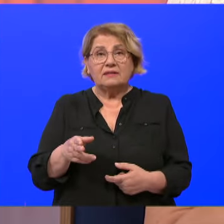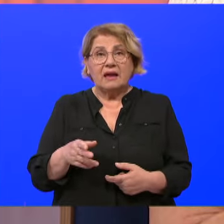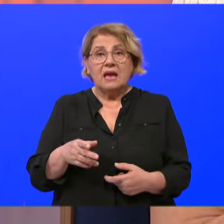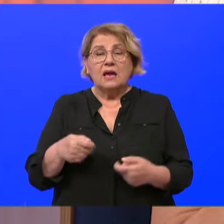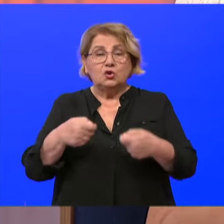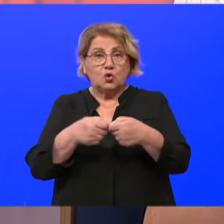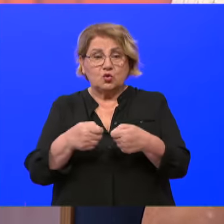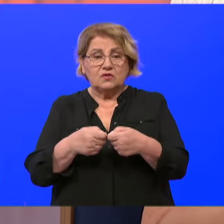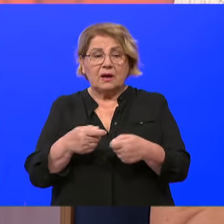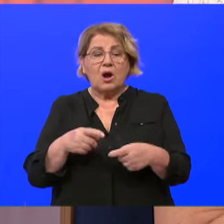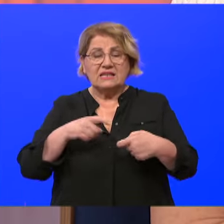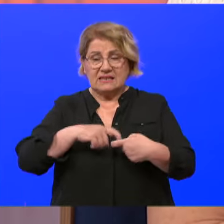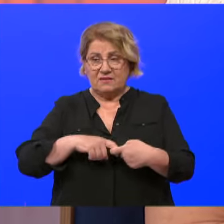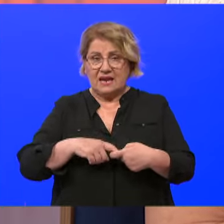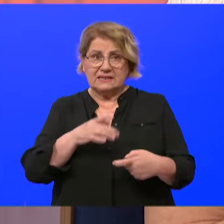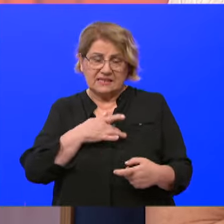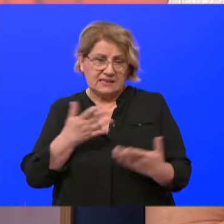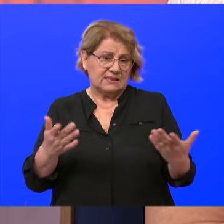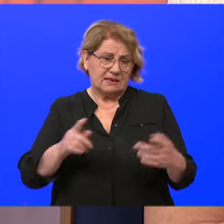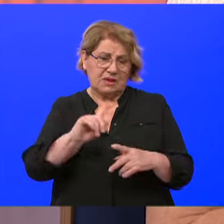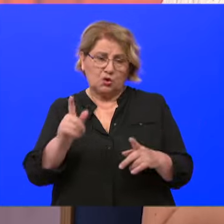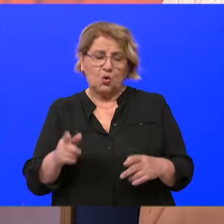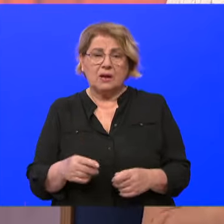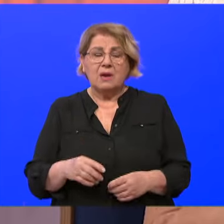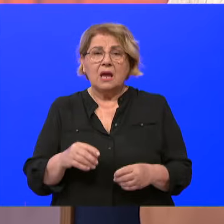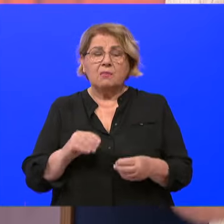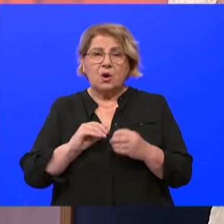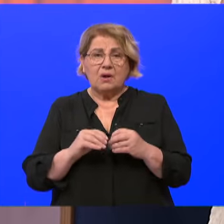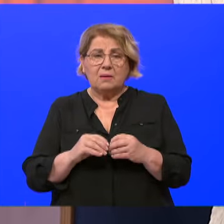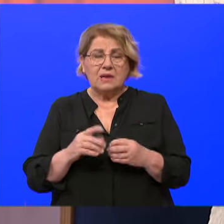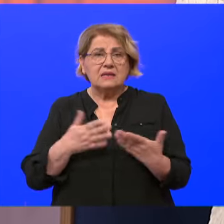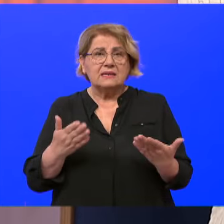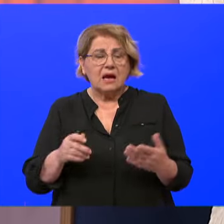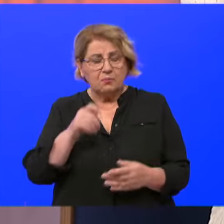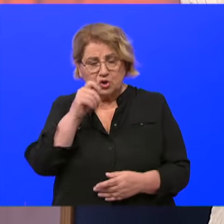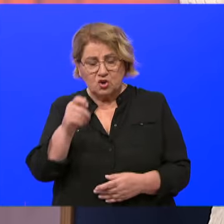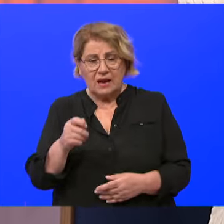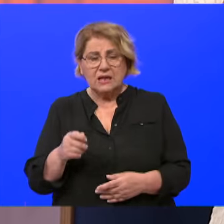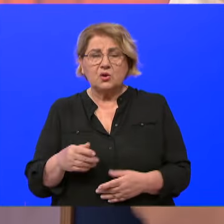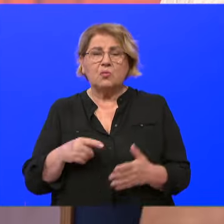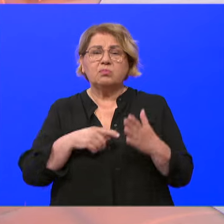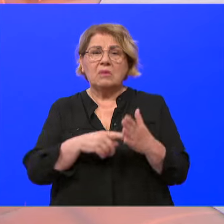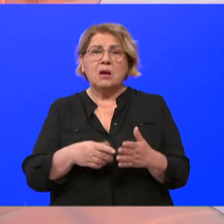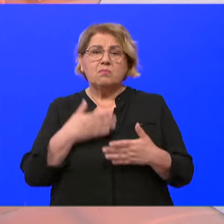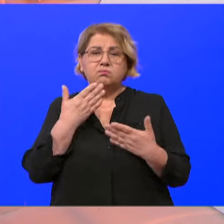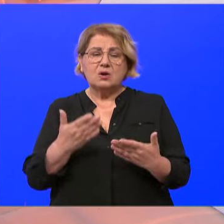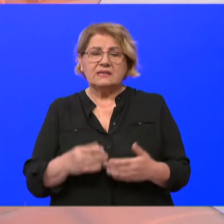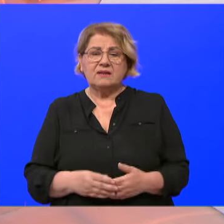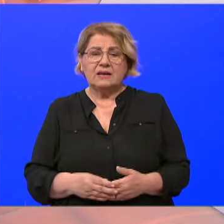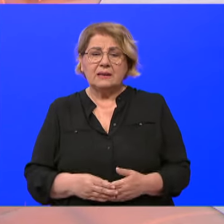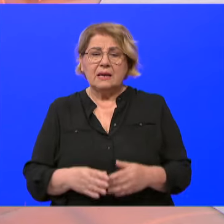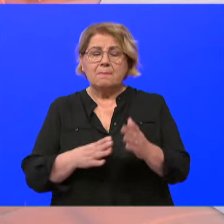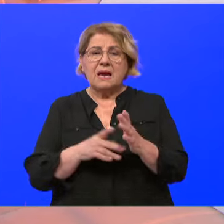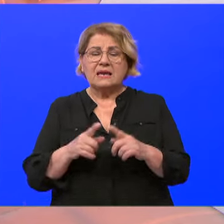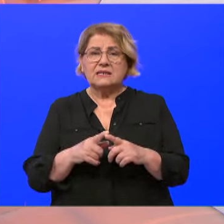odnosno ta društva, te civilne udruge imale svoj smisao. Sa velikim poštovanjem i radošću pozdravljam prije svega